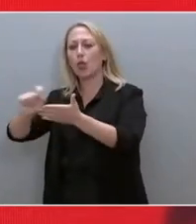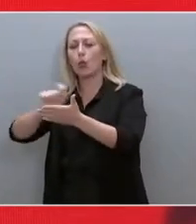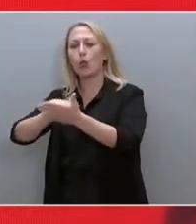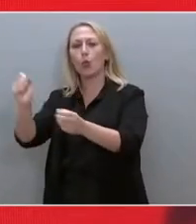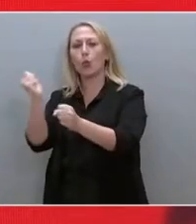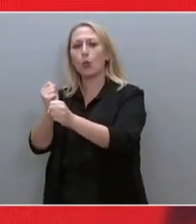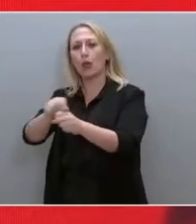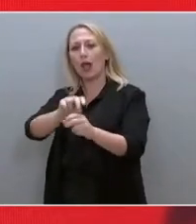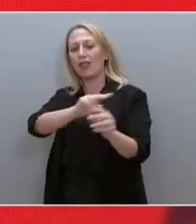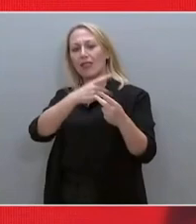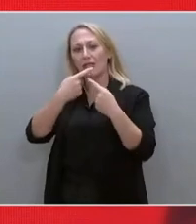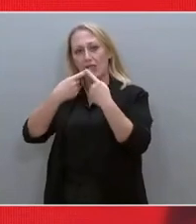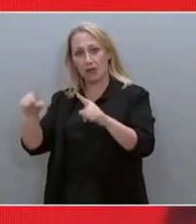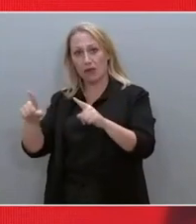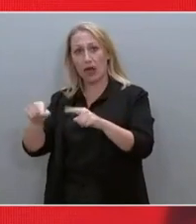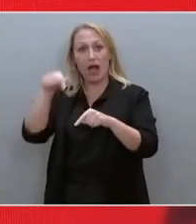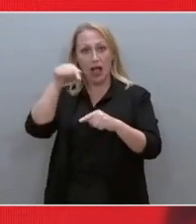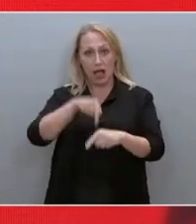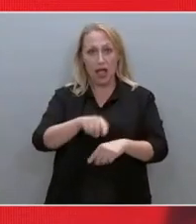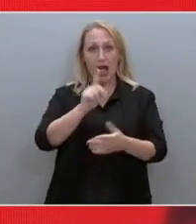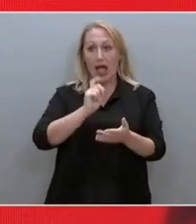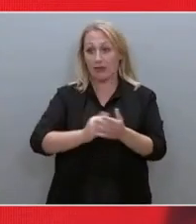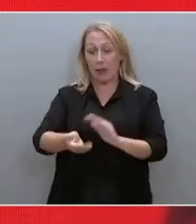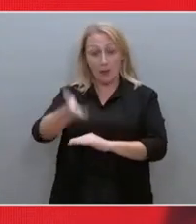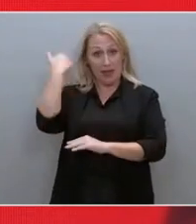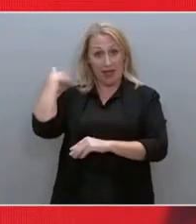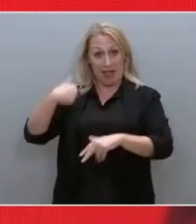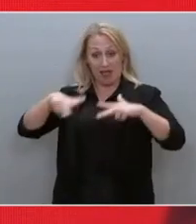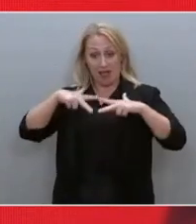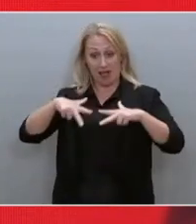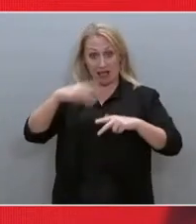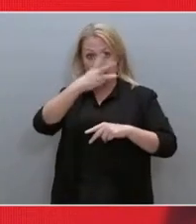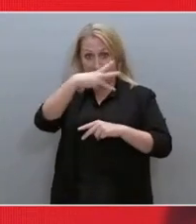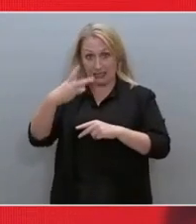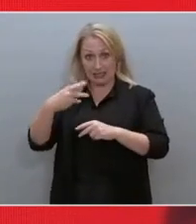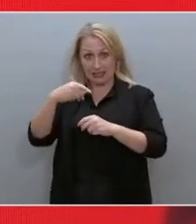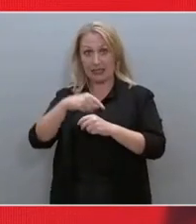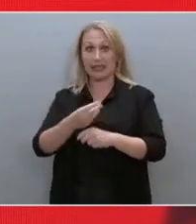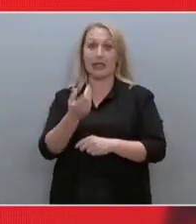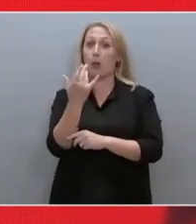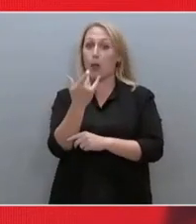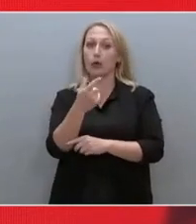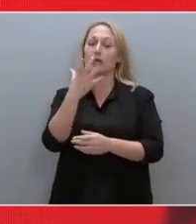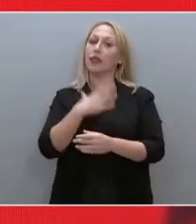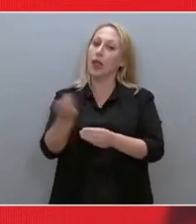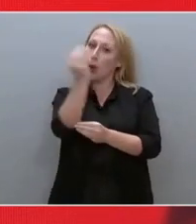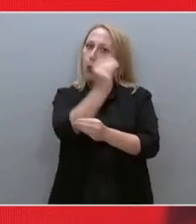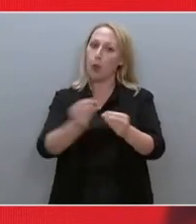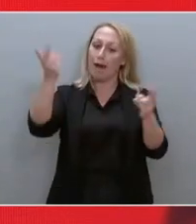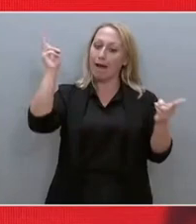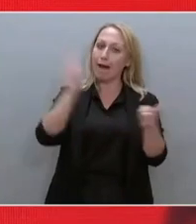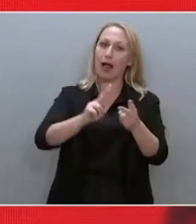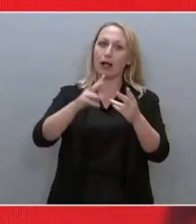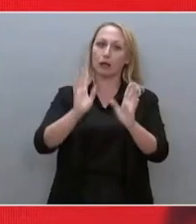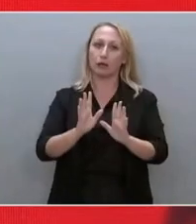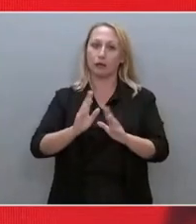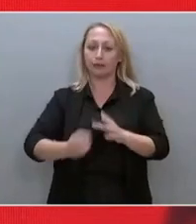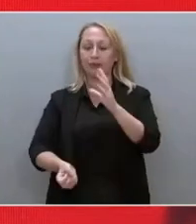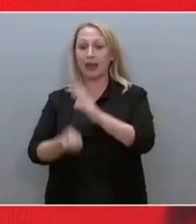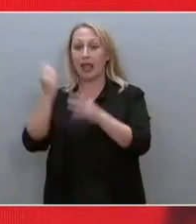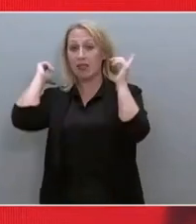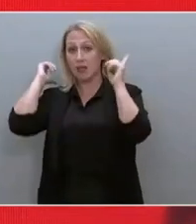υπαλλήλους ακόμα περισσότερο από ό,τι ήταν όταν ήμασταν εμείς στη κυβέρνηση. Η κυβέρνηση της Νέας Δημοκρατίας έχει φροντίσει να διαμορφώσει